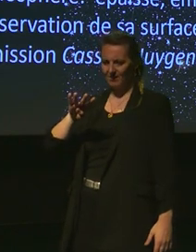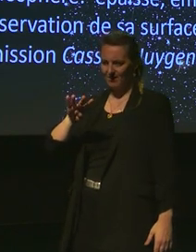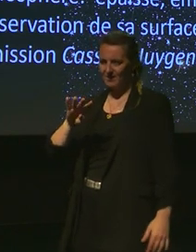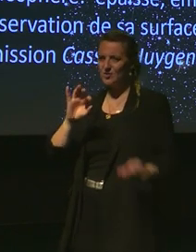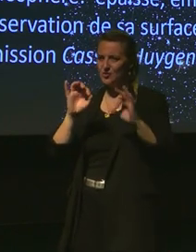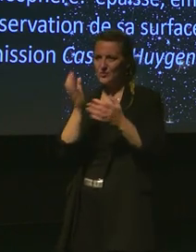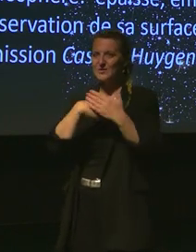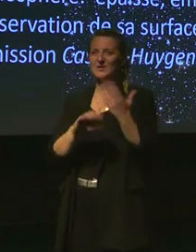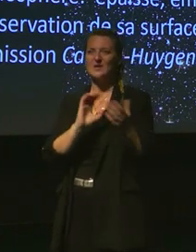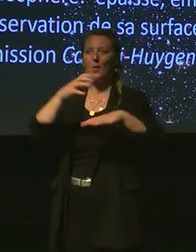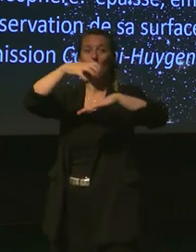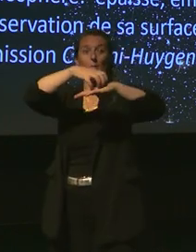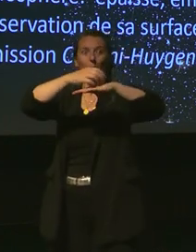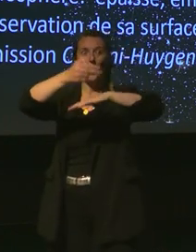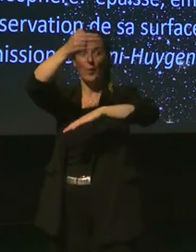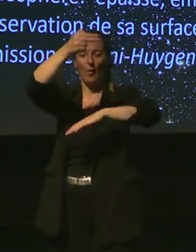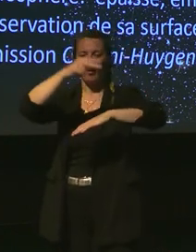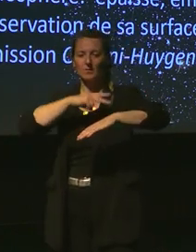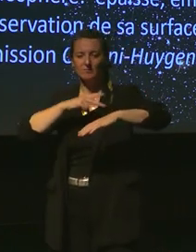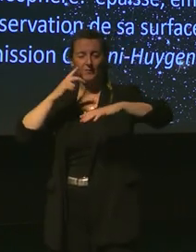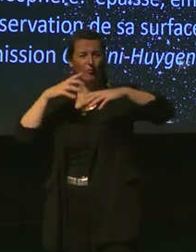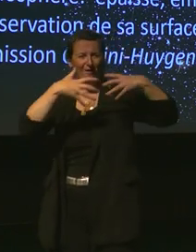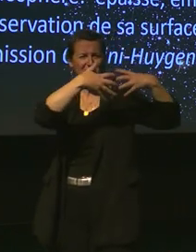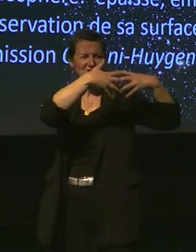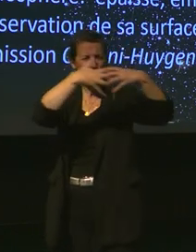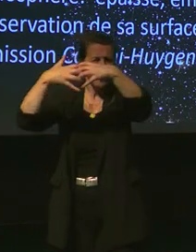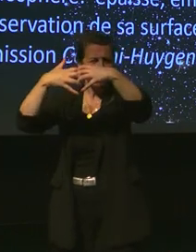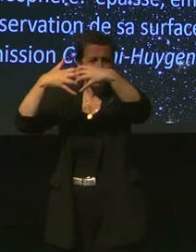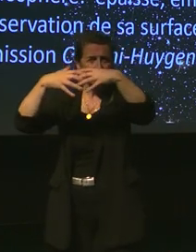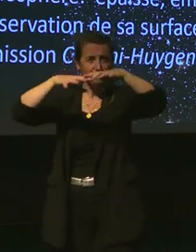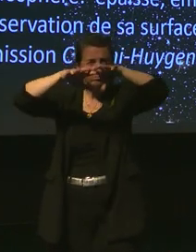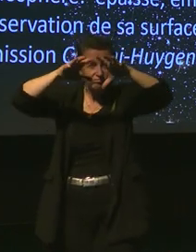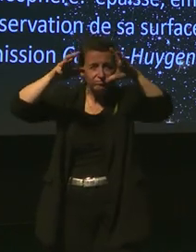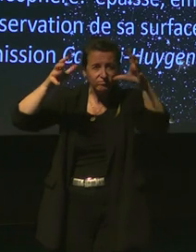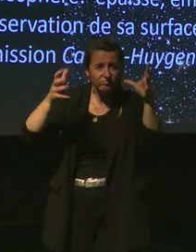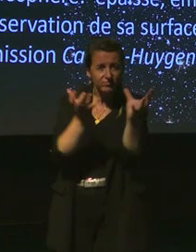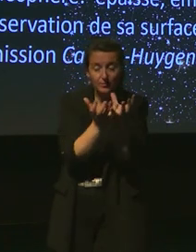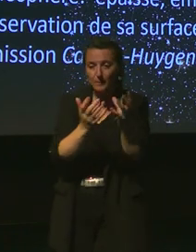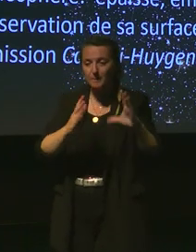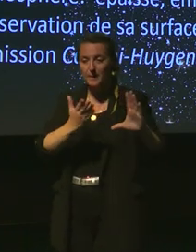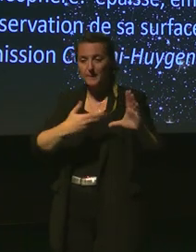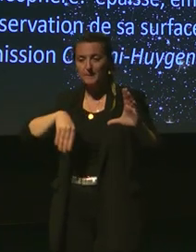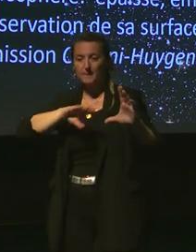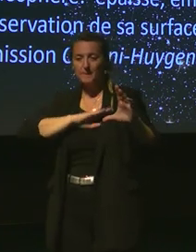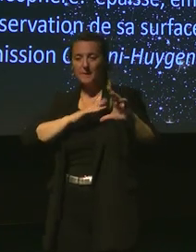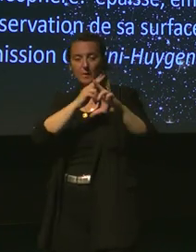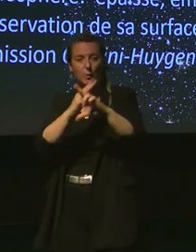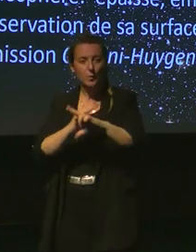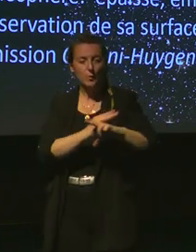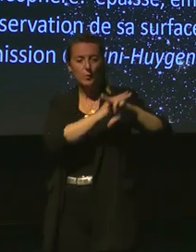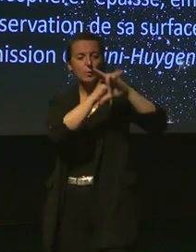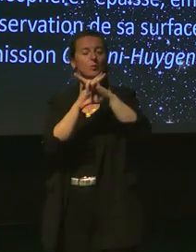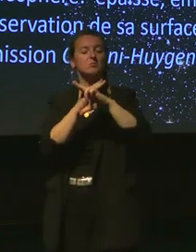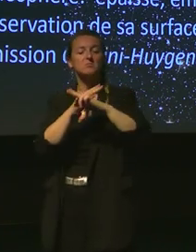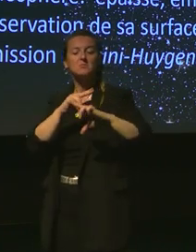donc c'est encore une fois un univers gelé mais on a donc grâce notamment à la sonde Cassini-Grias une certaine